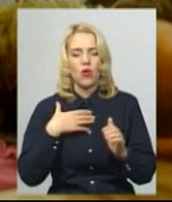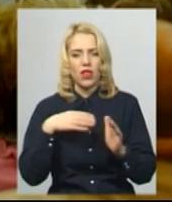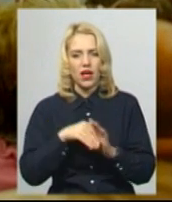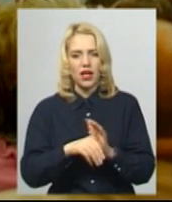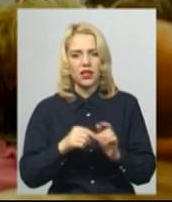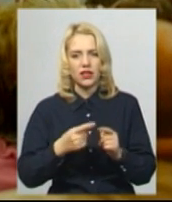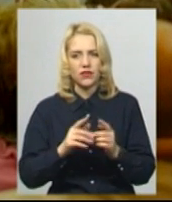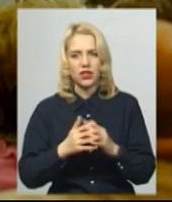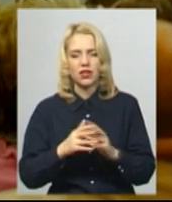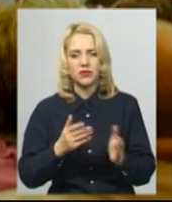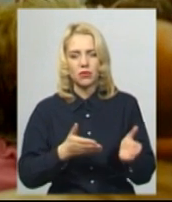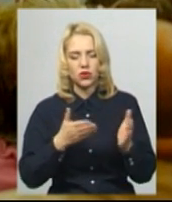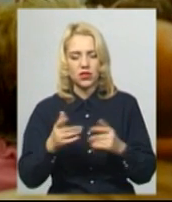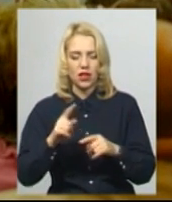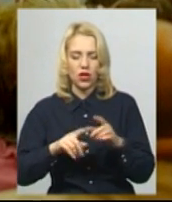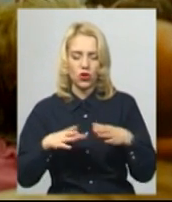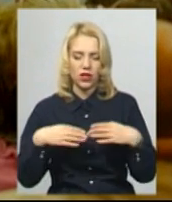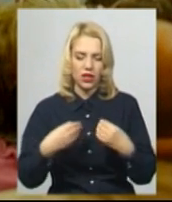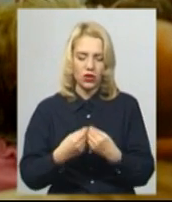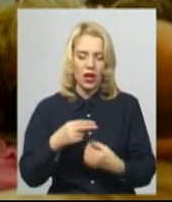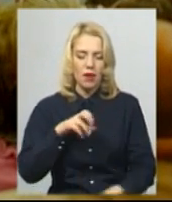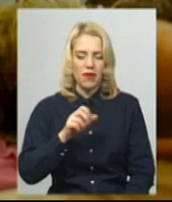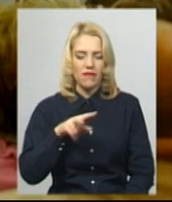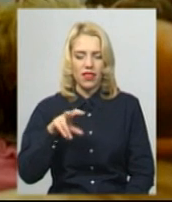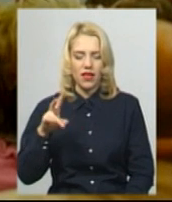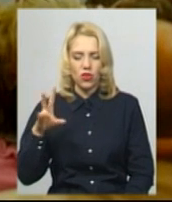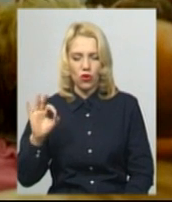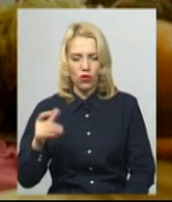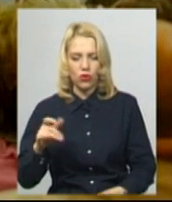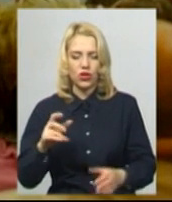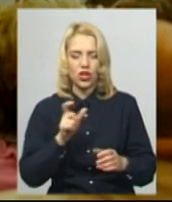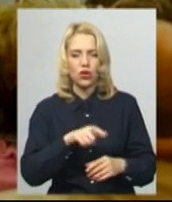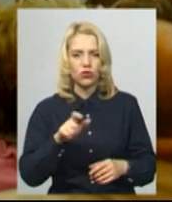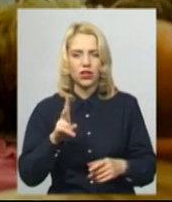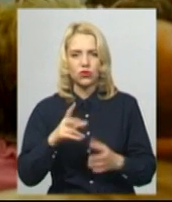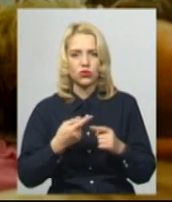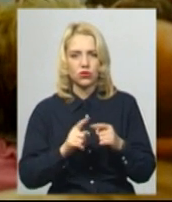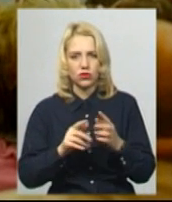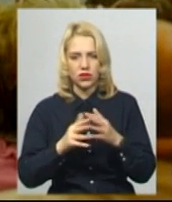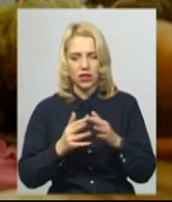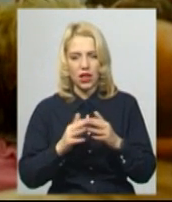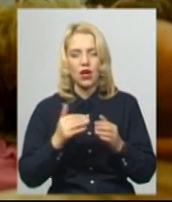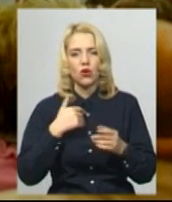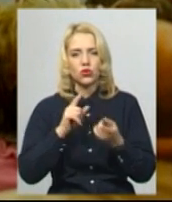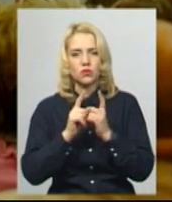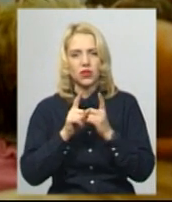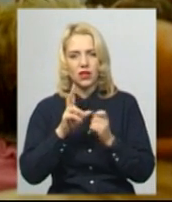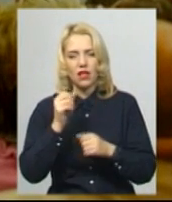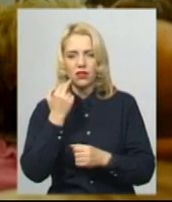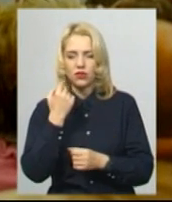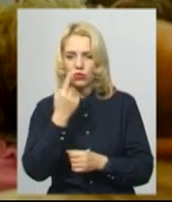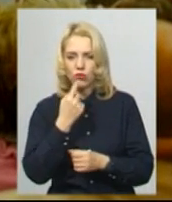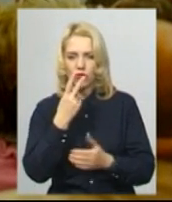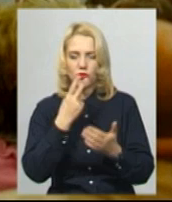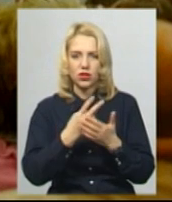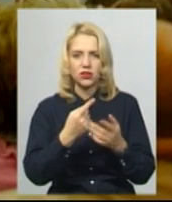родину Григорія Павленка та жителів Демшина. Зі слів Дмитра Глухенького, він планує перекласти стрічку англійською та показувати в інших країнах